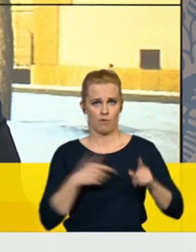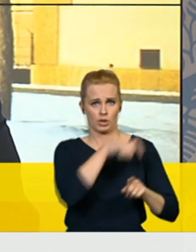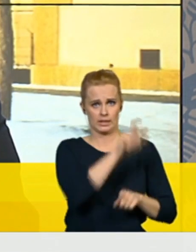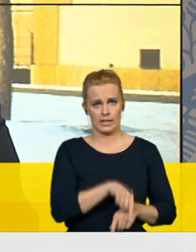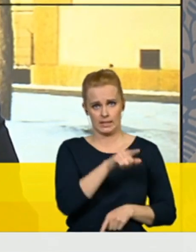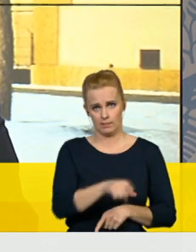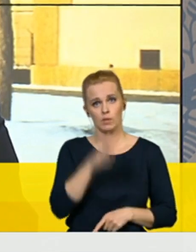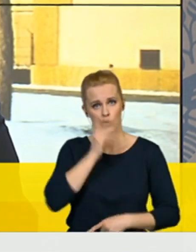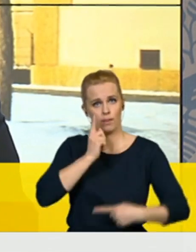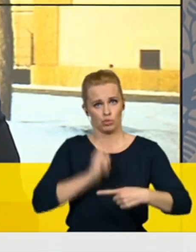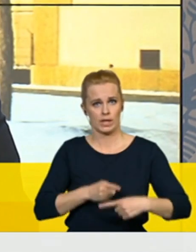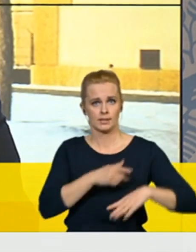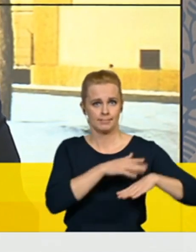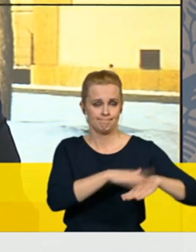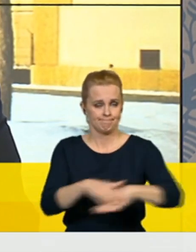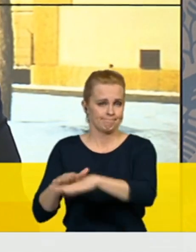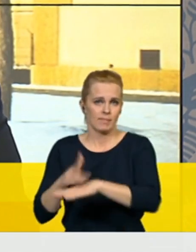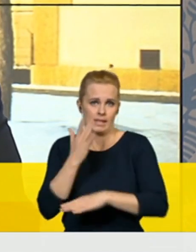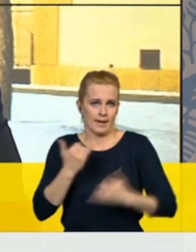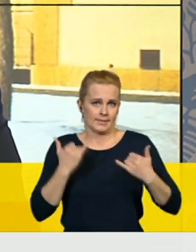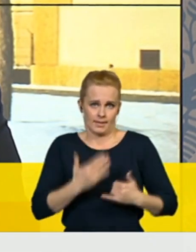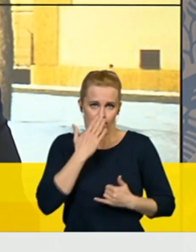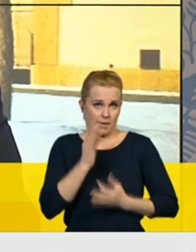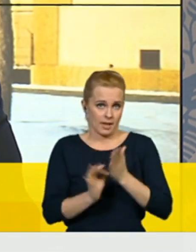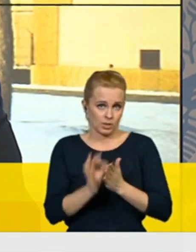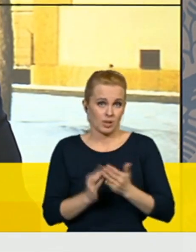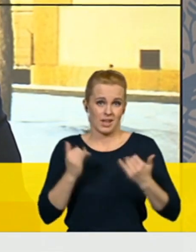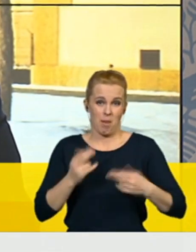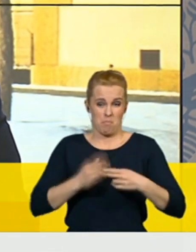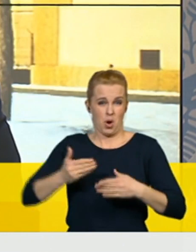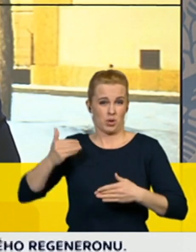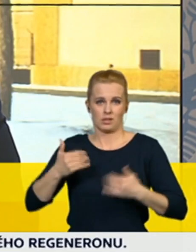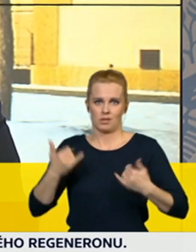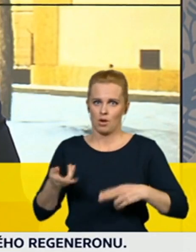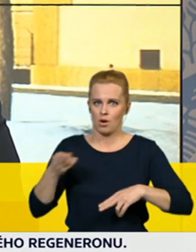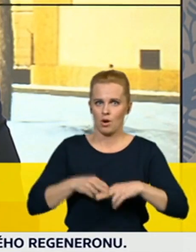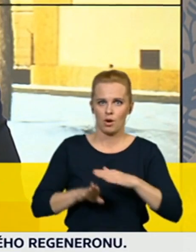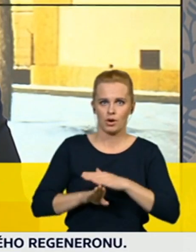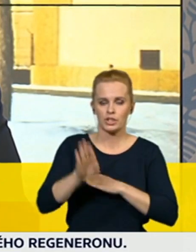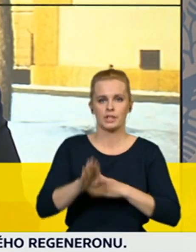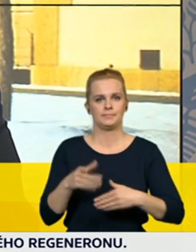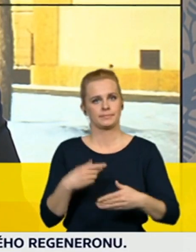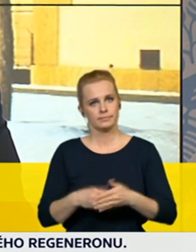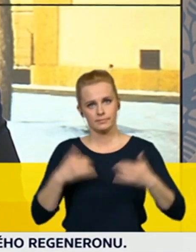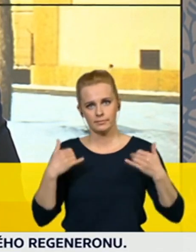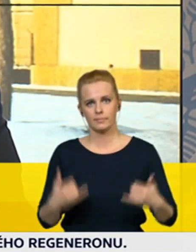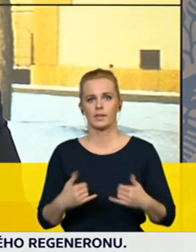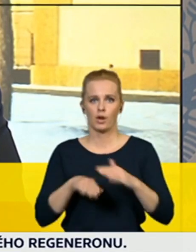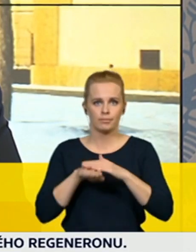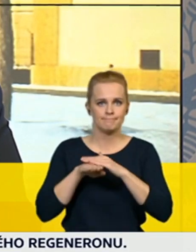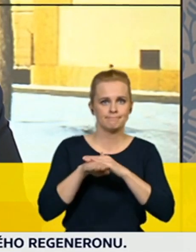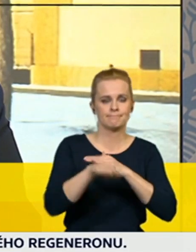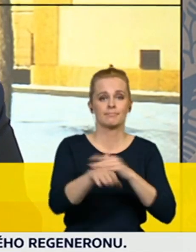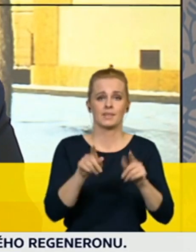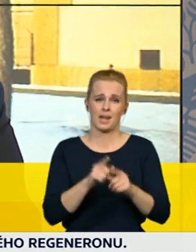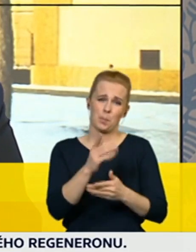řekne konkrétní čísla. Se ten trend zhoršil. Epidemie začíná stagnovat. Dokonce některá